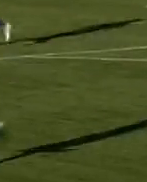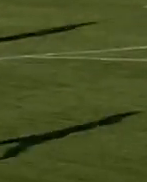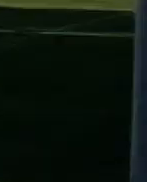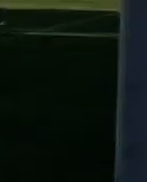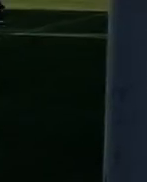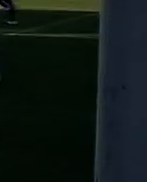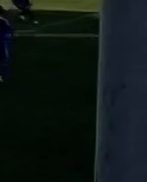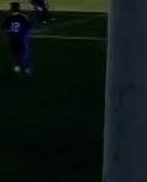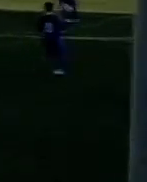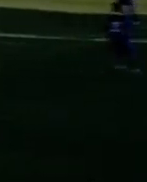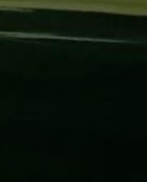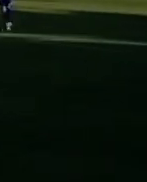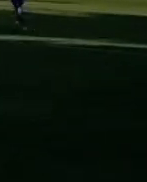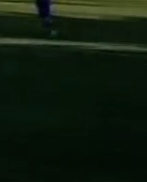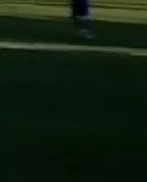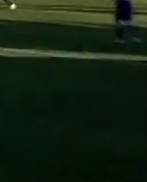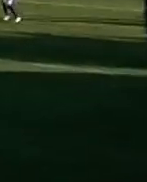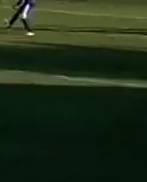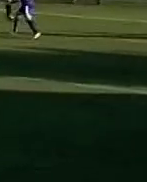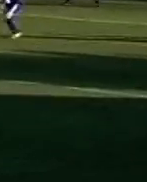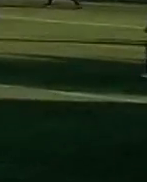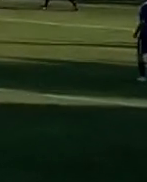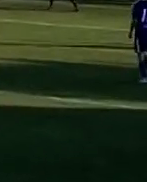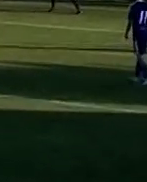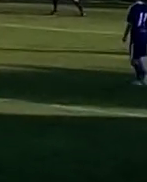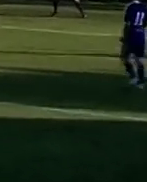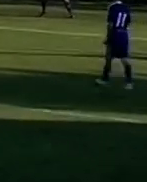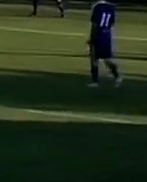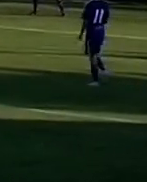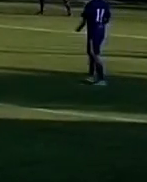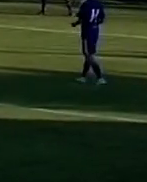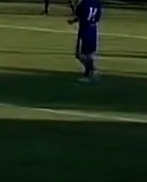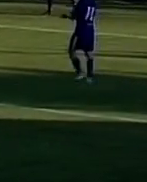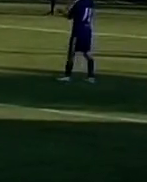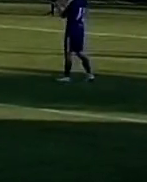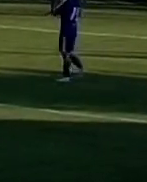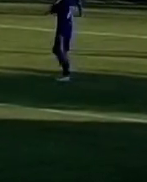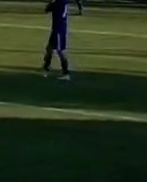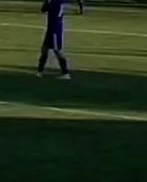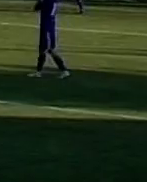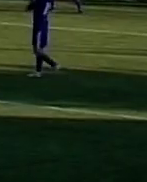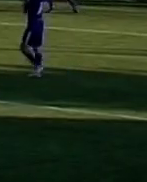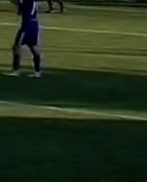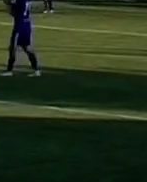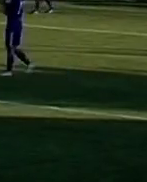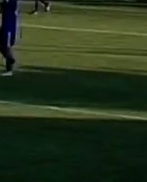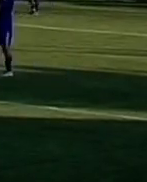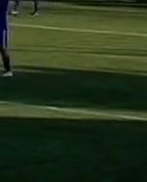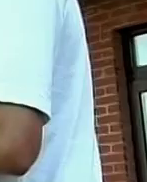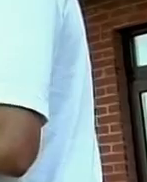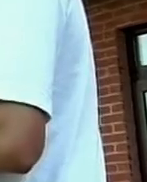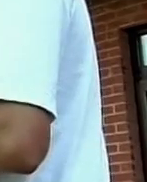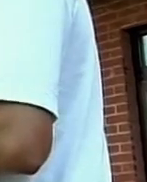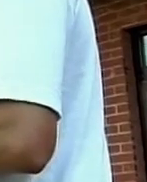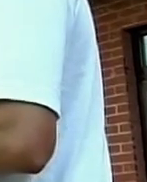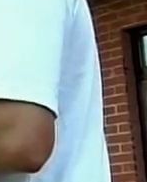-1. Але вже за дві хвилини «Украгроком» забив м'ячу відповідь. Після багатоходівки господарів гості порушили правила у власному штрафному